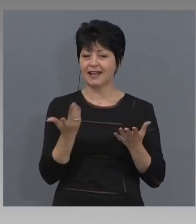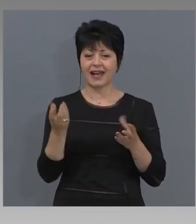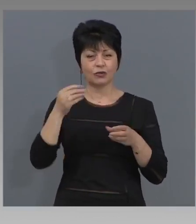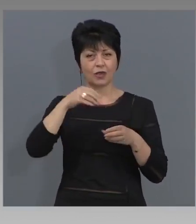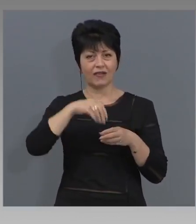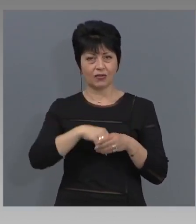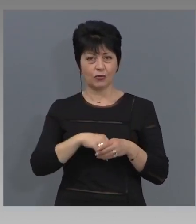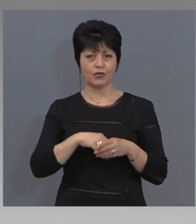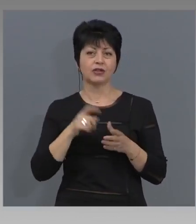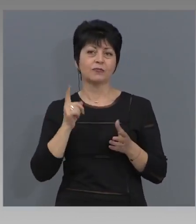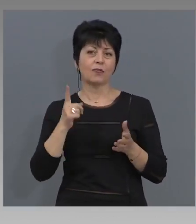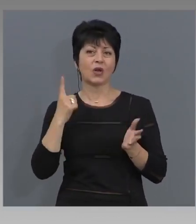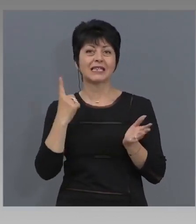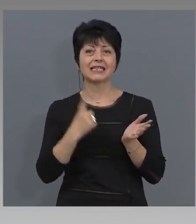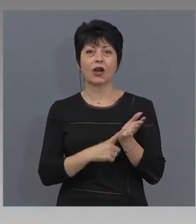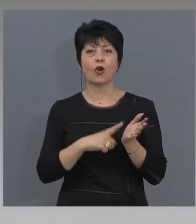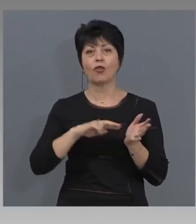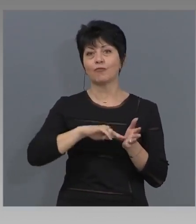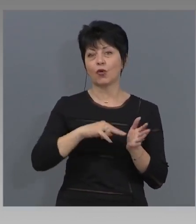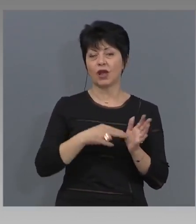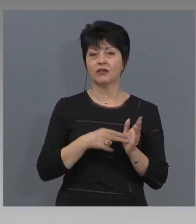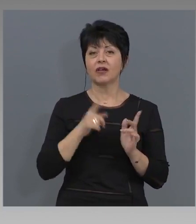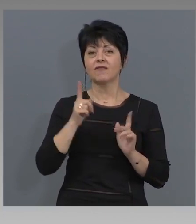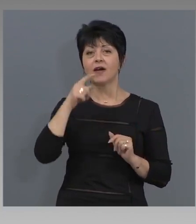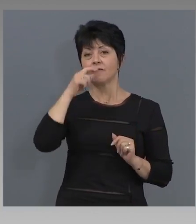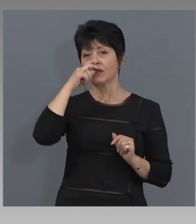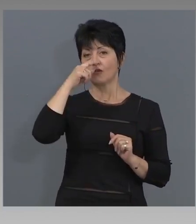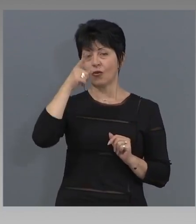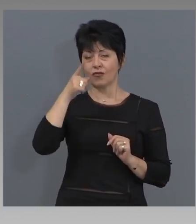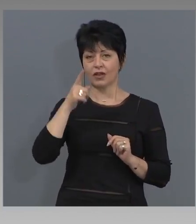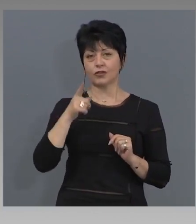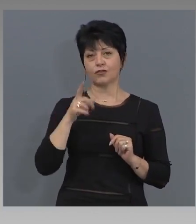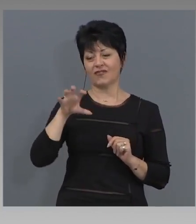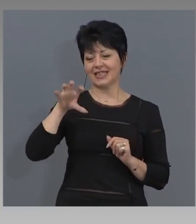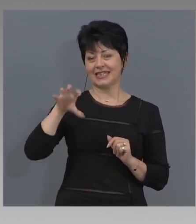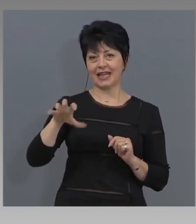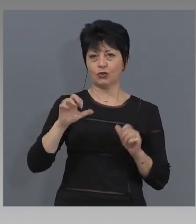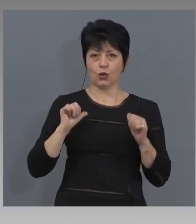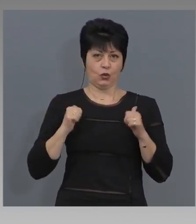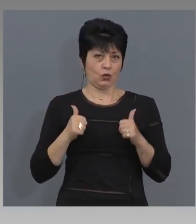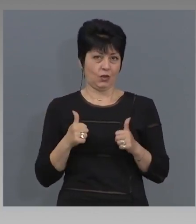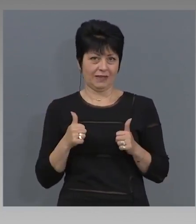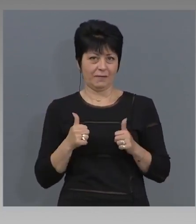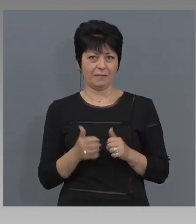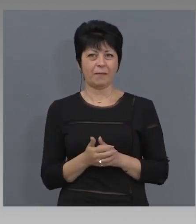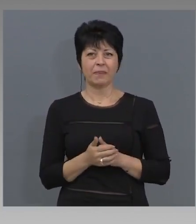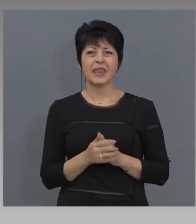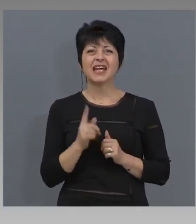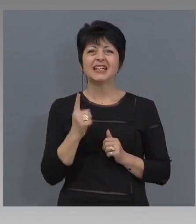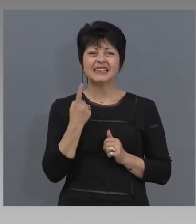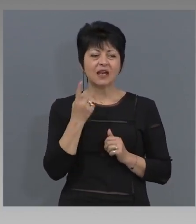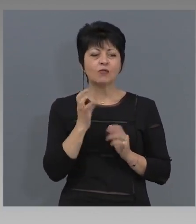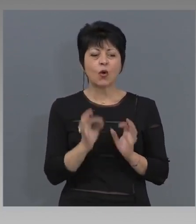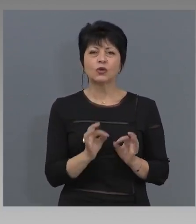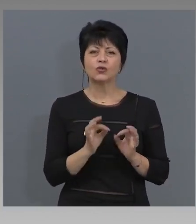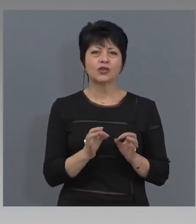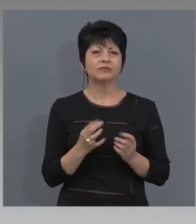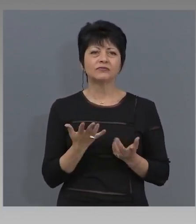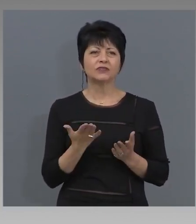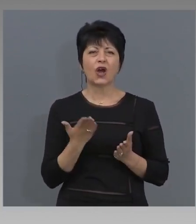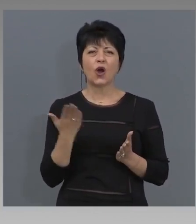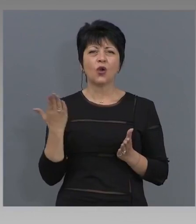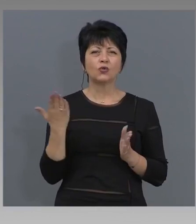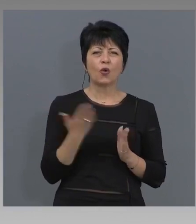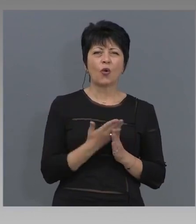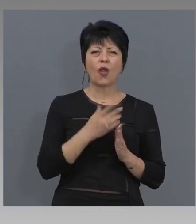законопроекта. Те са една много съществена част от сектор туризм. Благодаря ви. Може ли само да оточните, извинявайте, доколко текстовете в